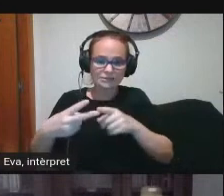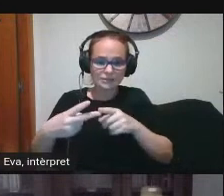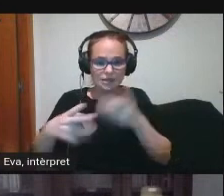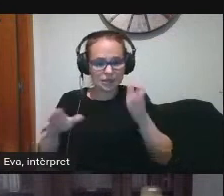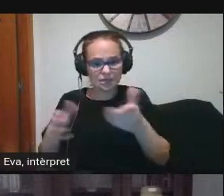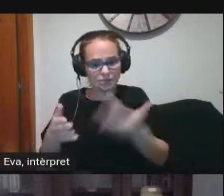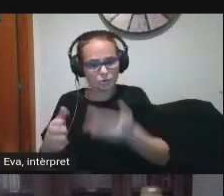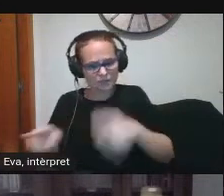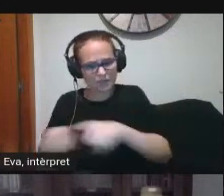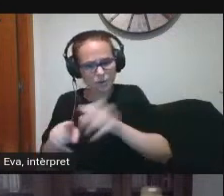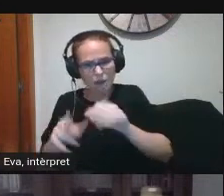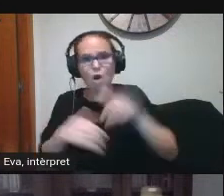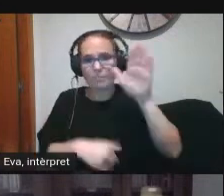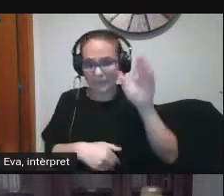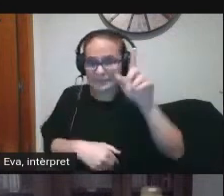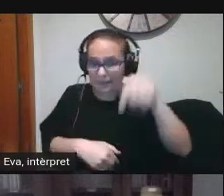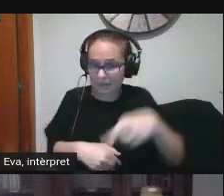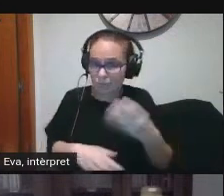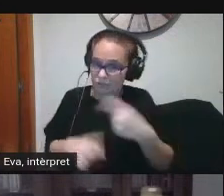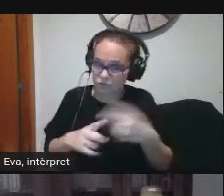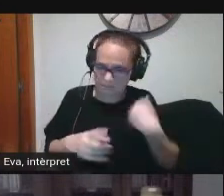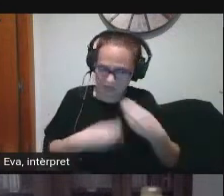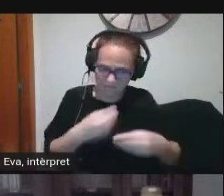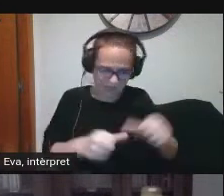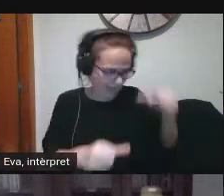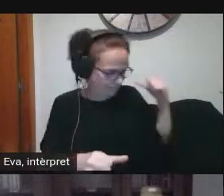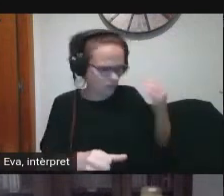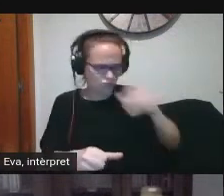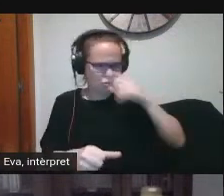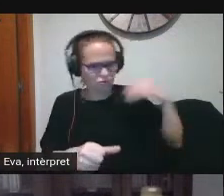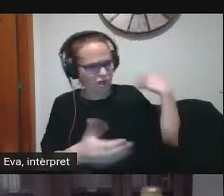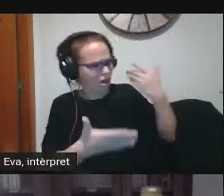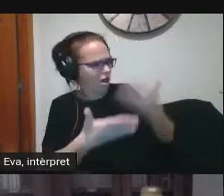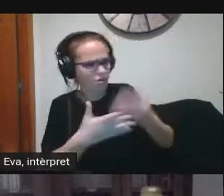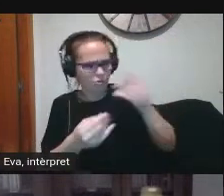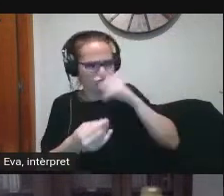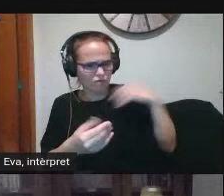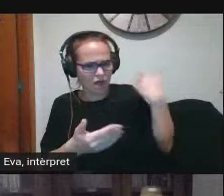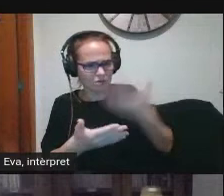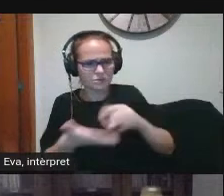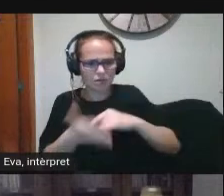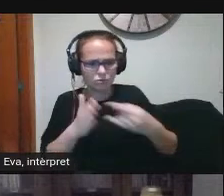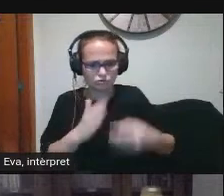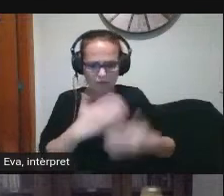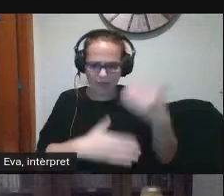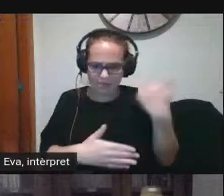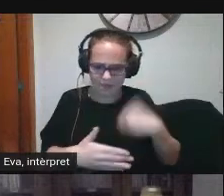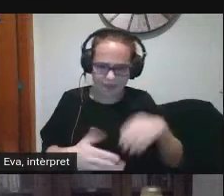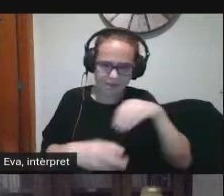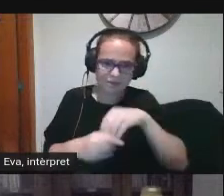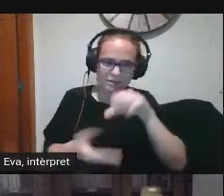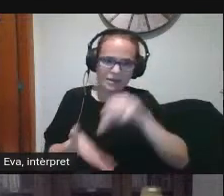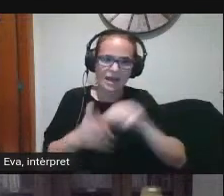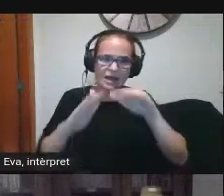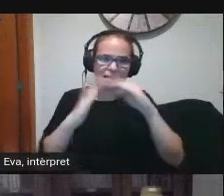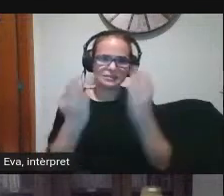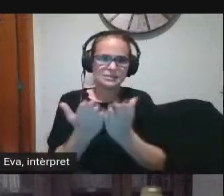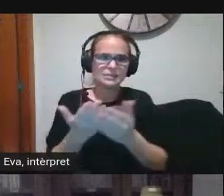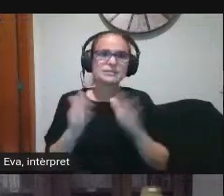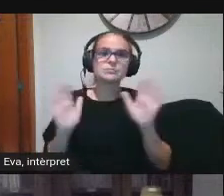de dir home hi ha moltes coses que ja estem fent ja fa molts anys que està entrant la tecnologia als centres per tal que no pot ser